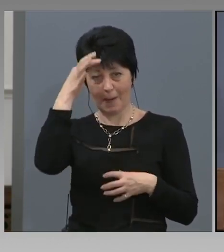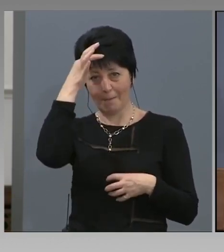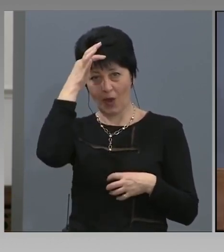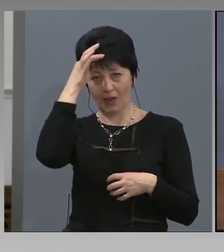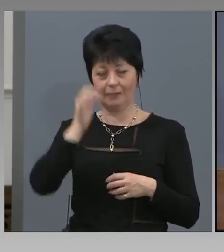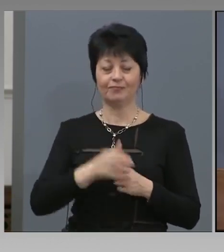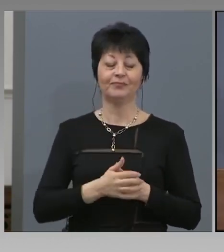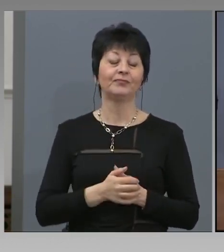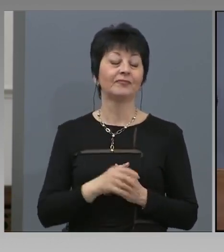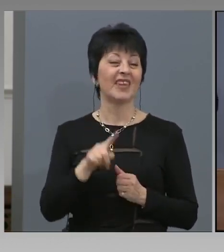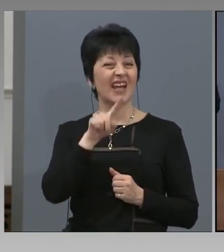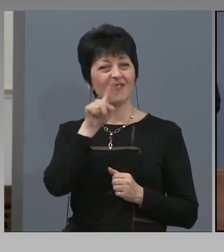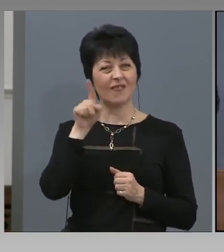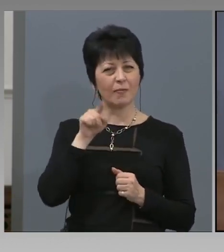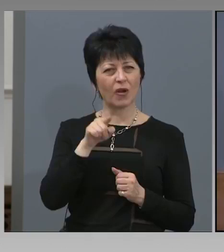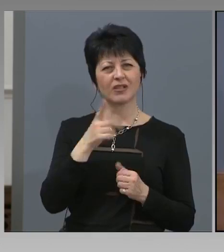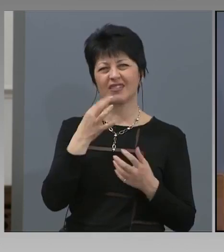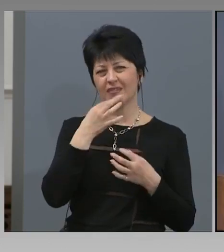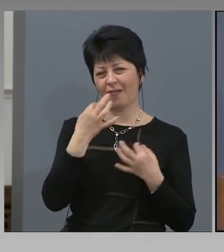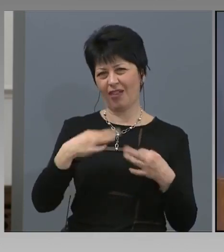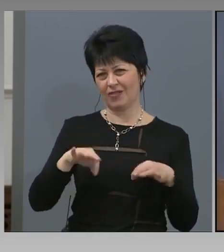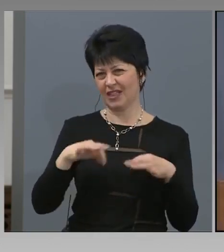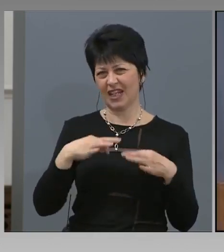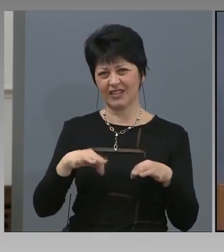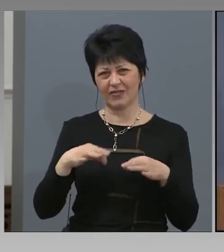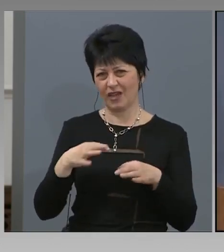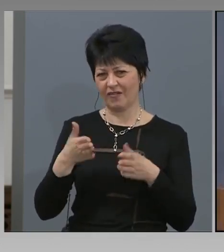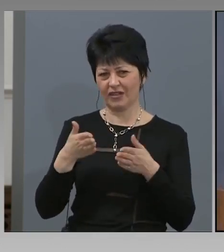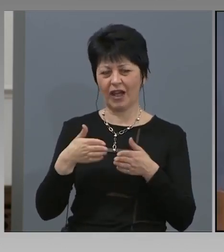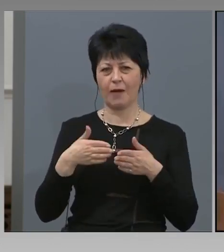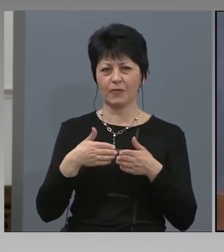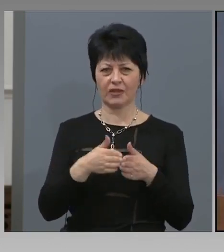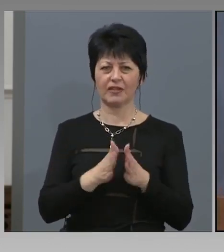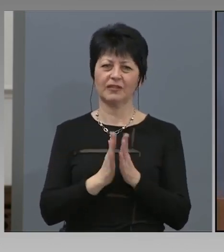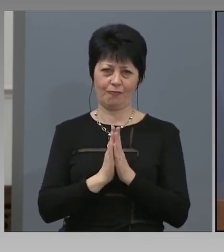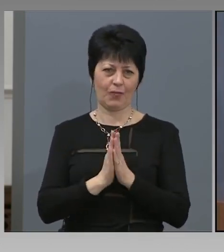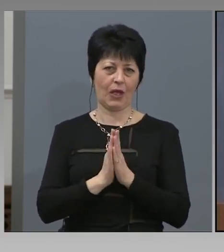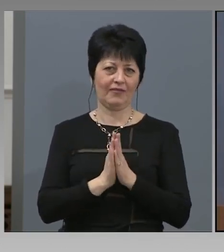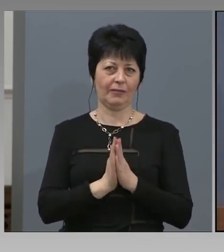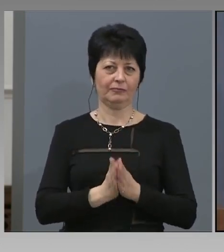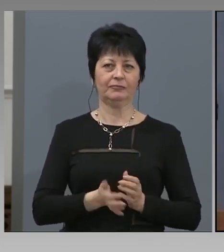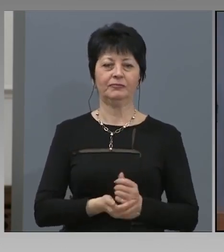Въпросите вече изпочнаха да се разводняват в тая насока. Не, рея, море би.